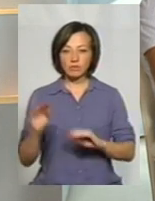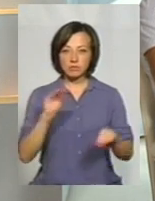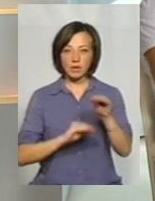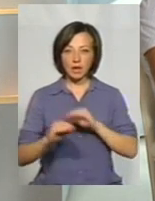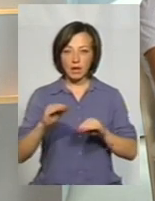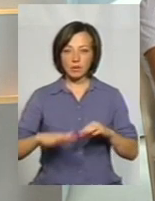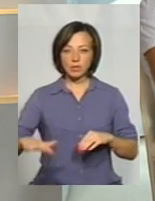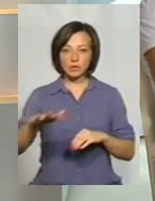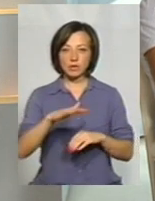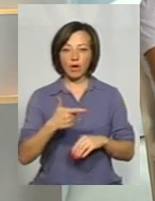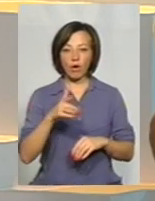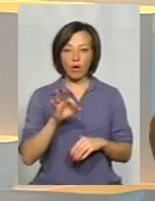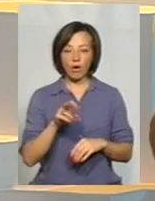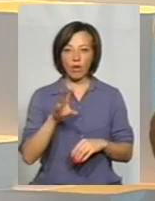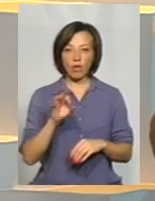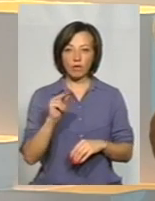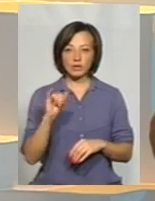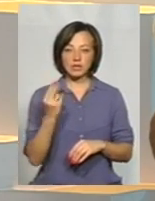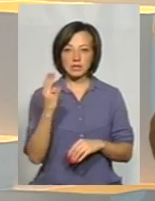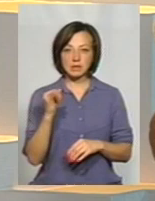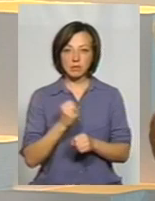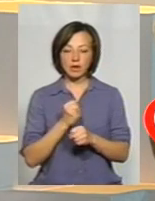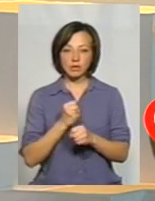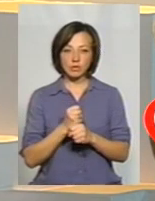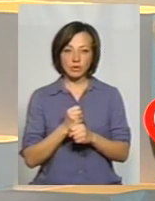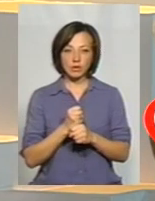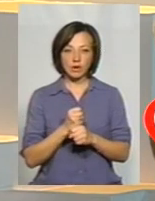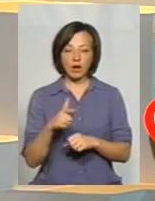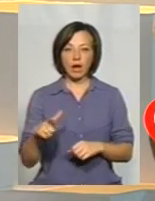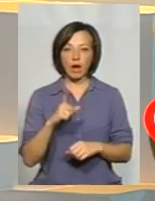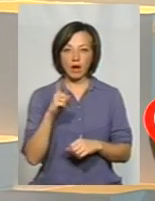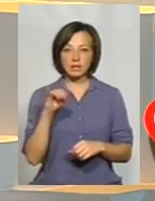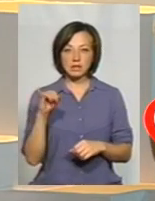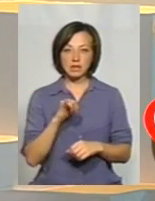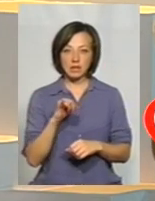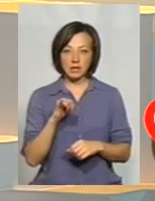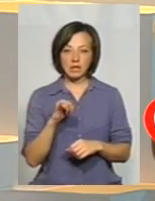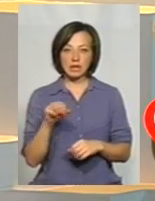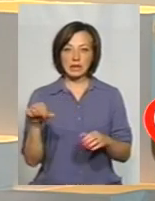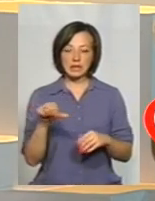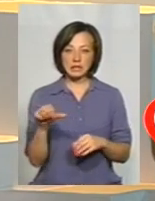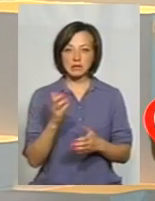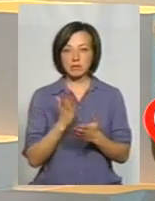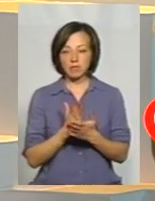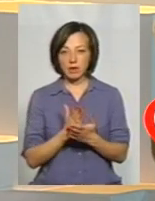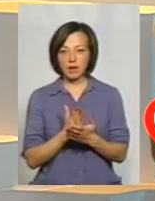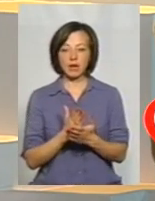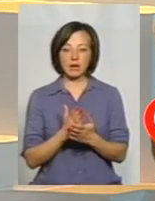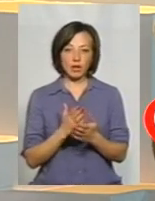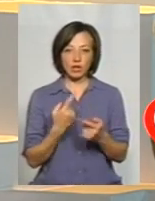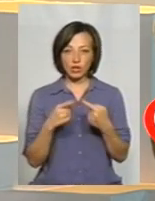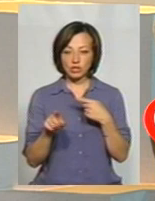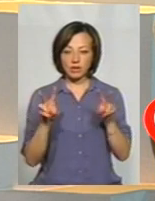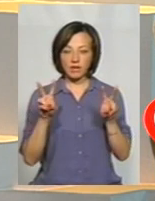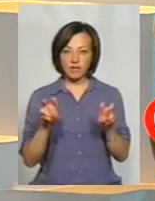на території Голочинецького кар'єра, він працює на газу і на диспаливі, тобто має альтернативне паливо, і це абсолютно